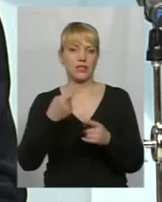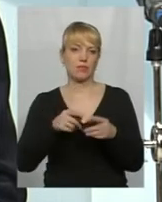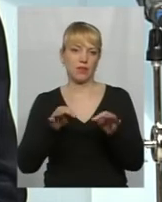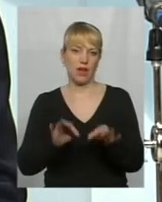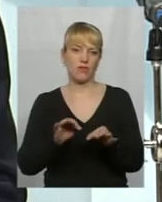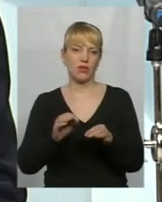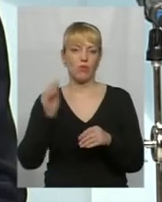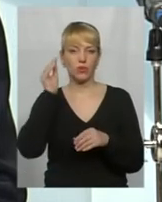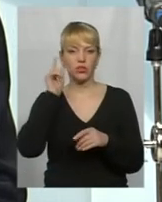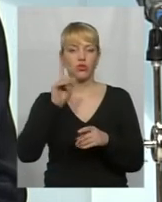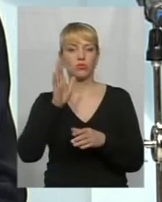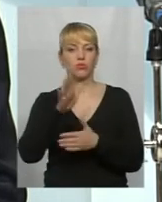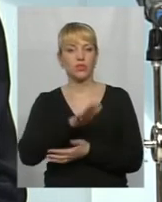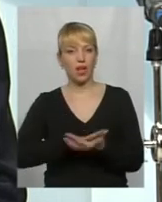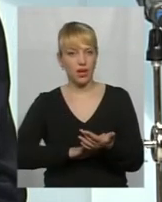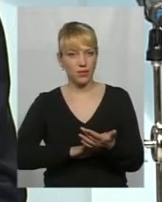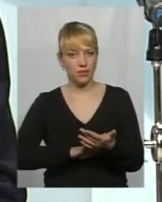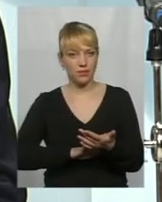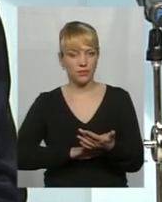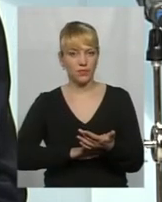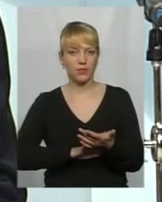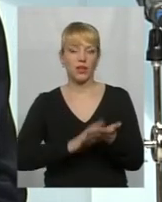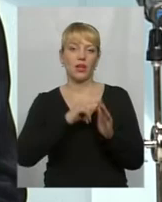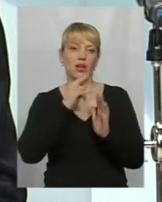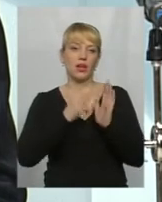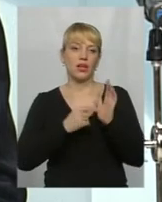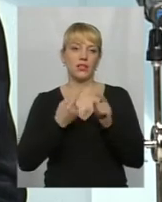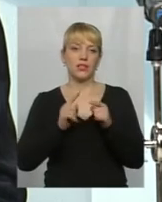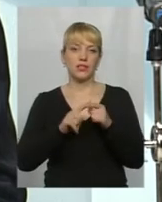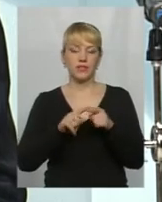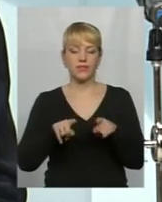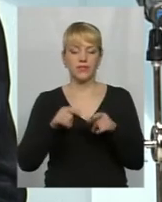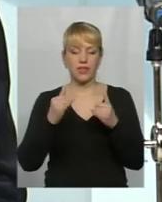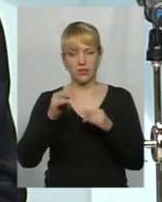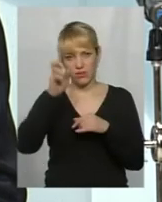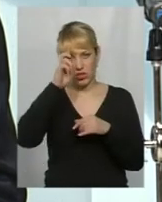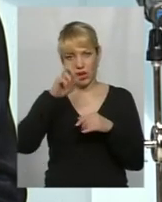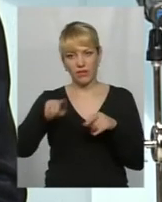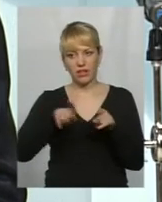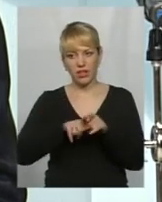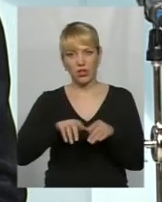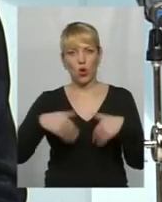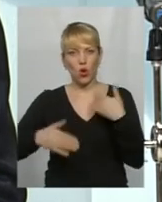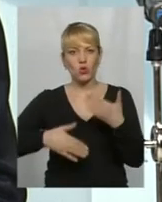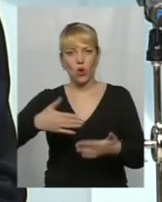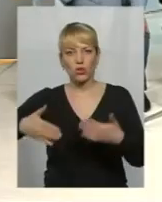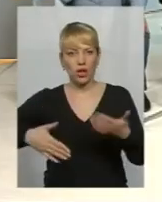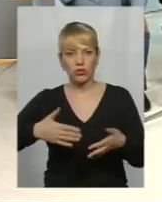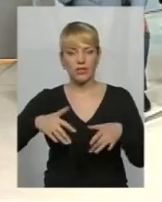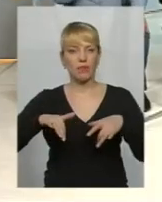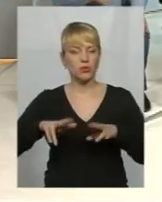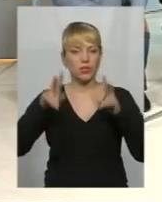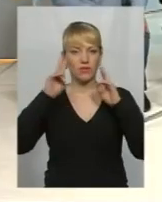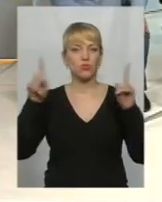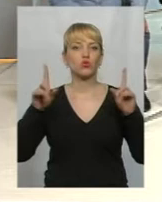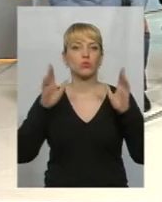Що далі буде? Ви знаєте, зараз таки в країні розгортаються події, що невідомо, що буде, але